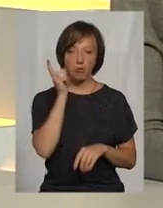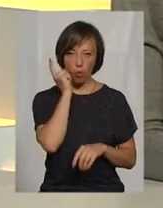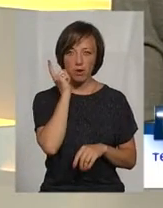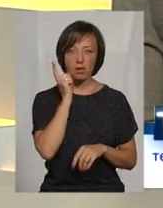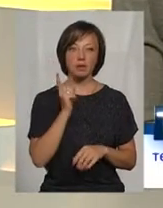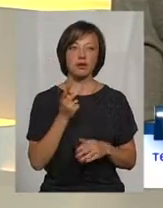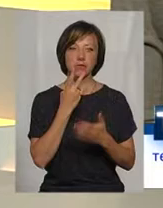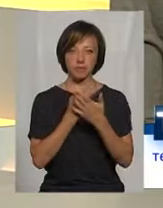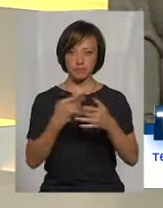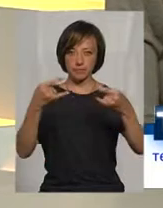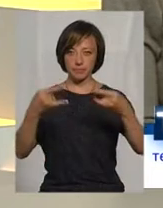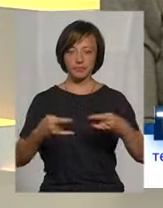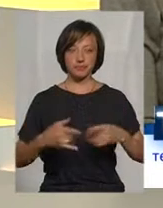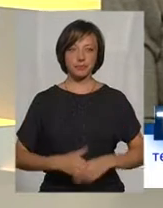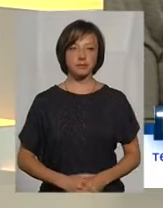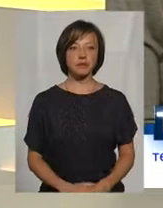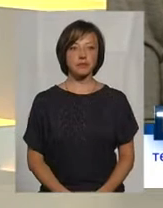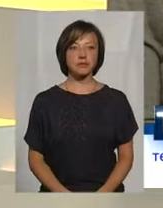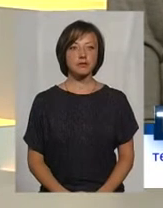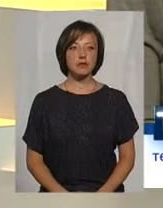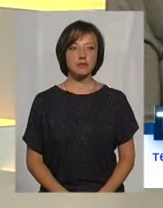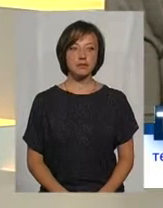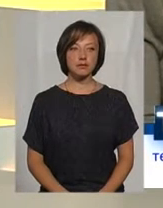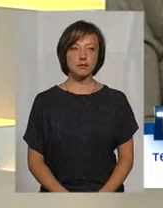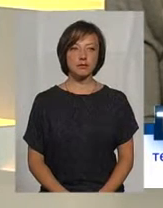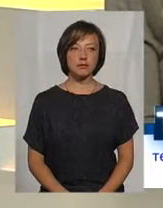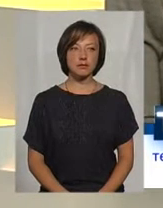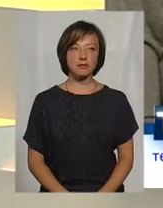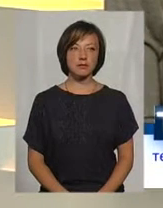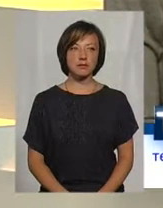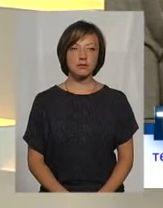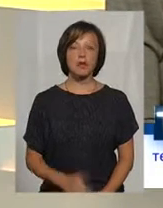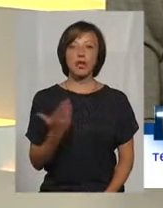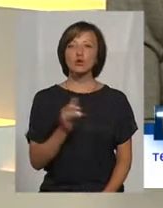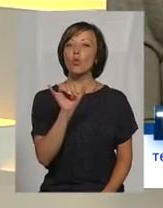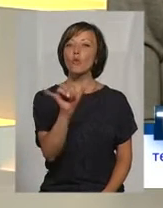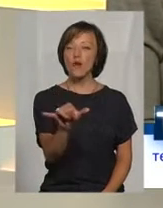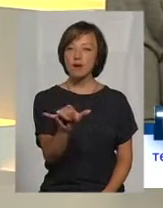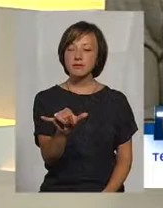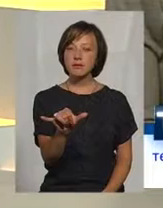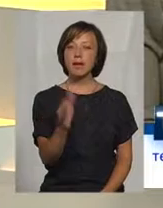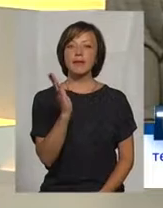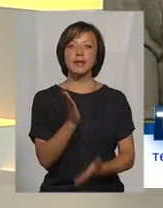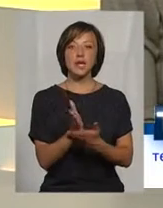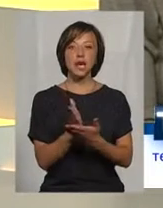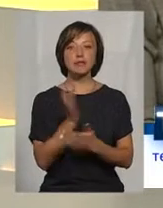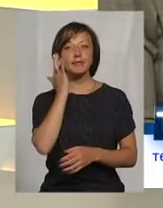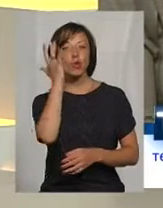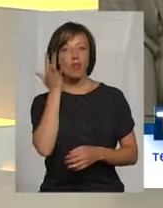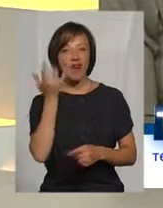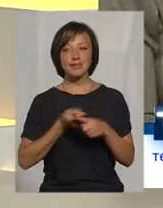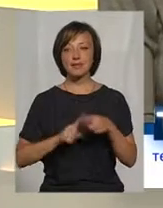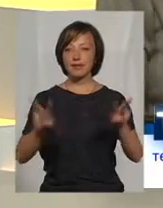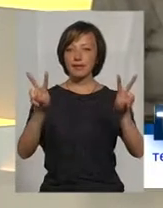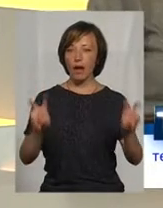096-688-5068. Якщо у вас, шановний глядачок, є міркування